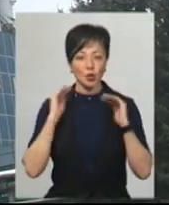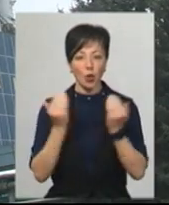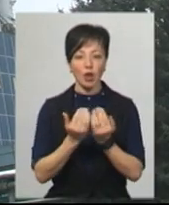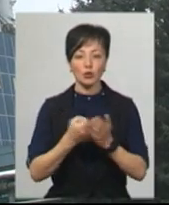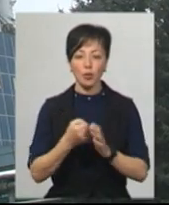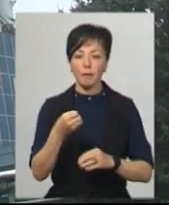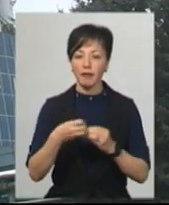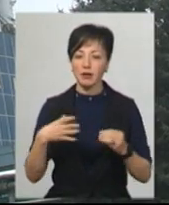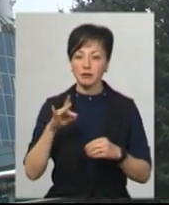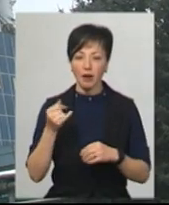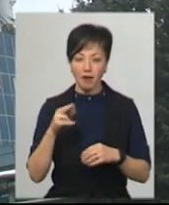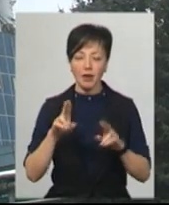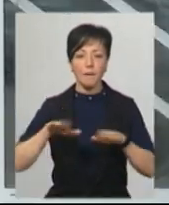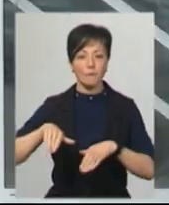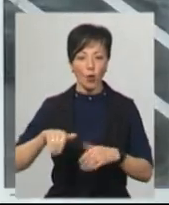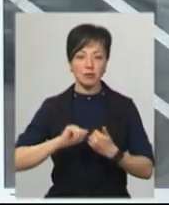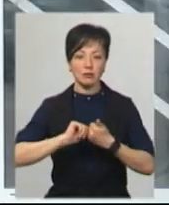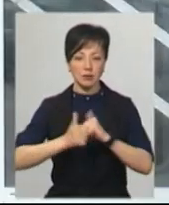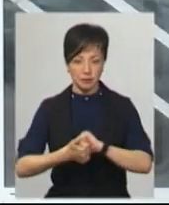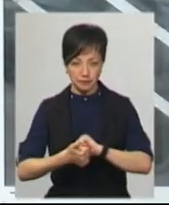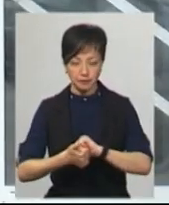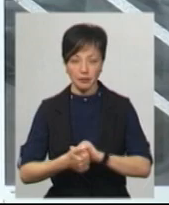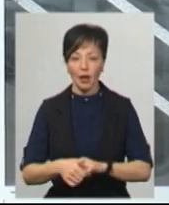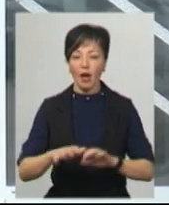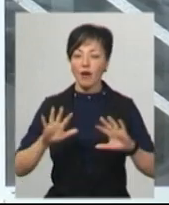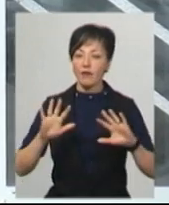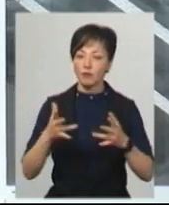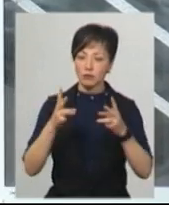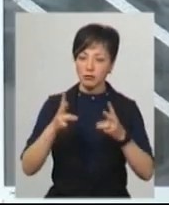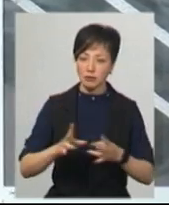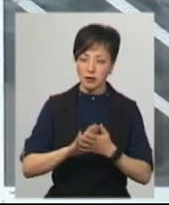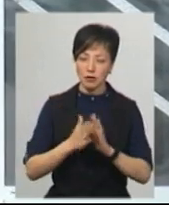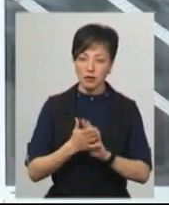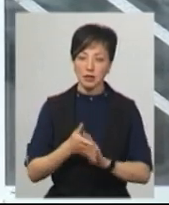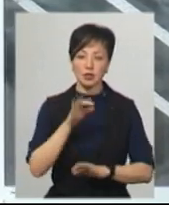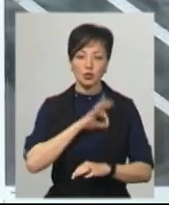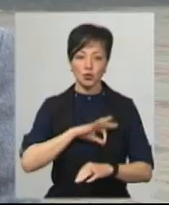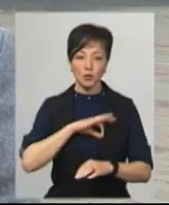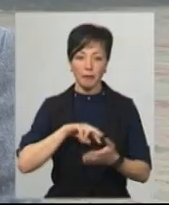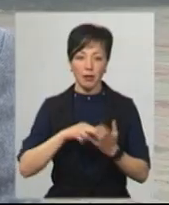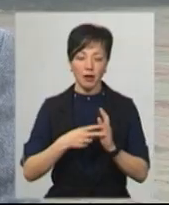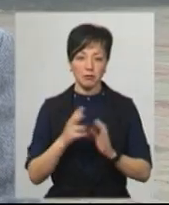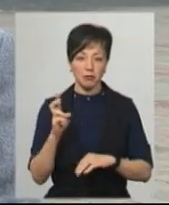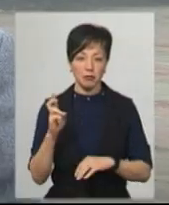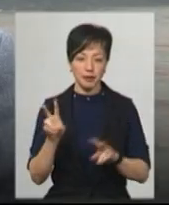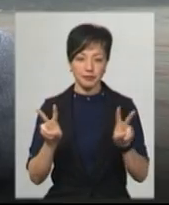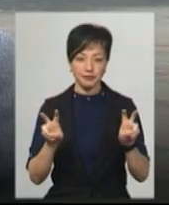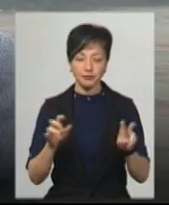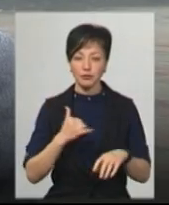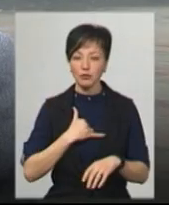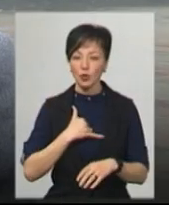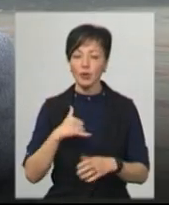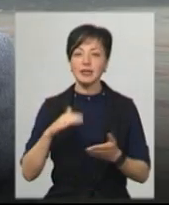травня. Потім ротація, додає Богдан Шмегельський. На випадок критичної ситуації застосують так званий план Б. У нас є план заходів,